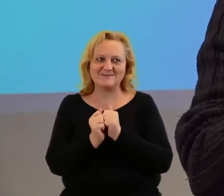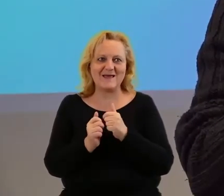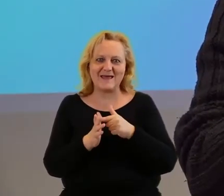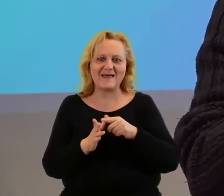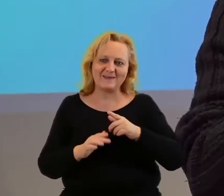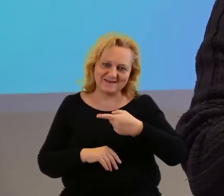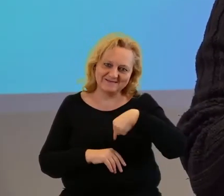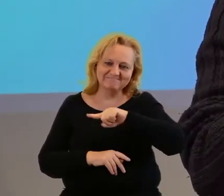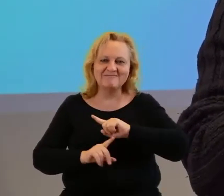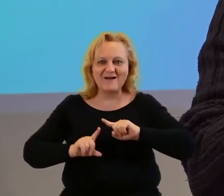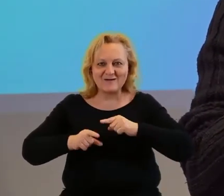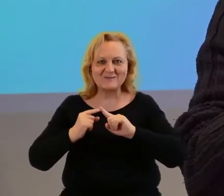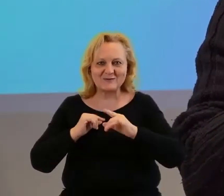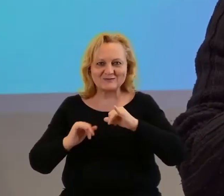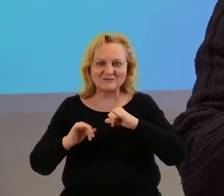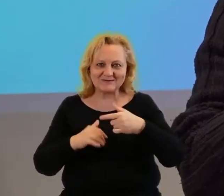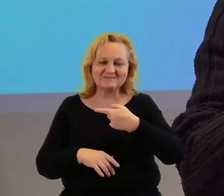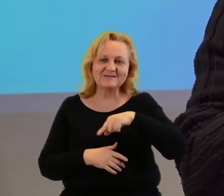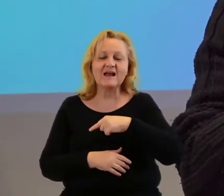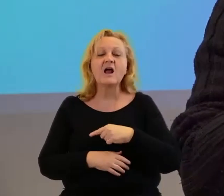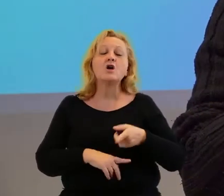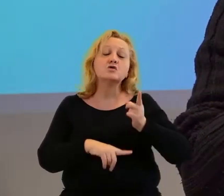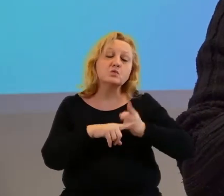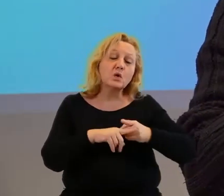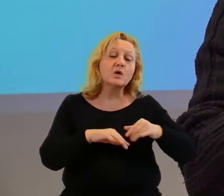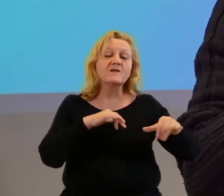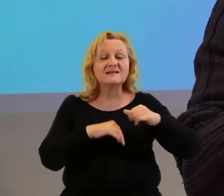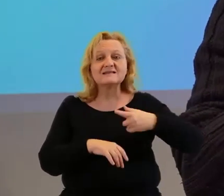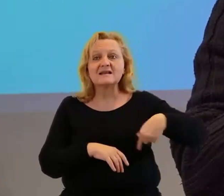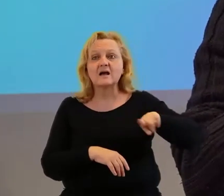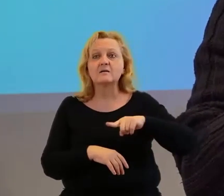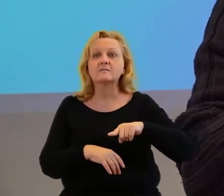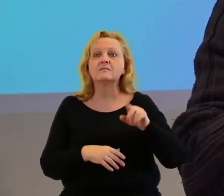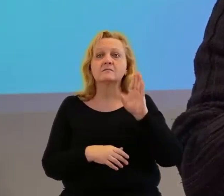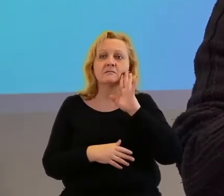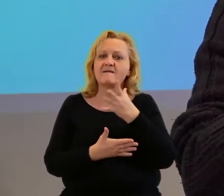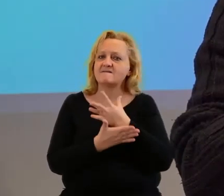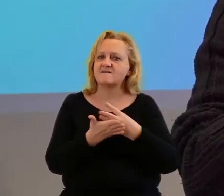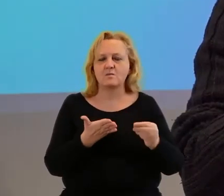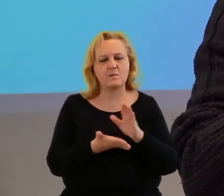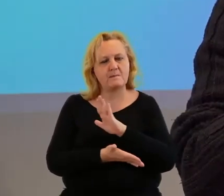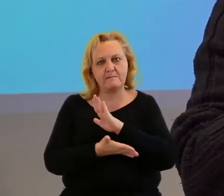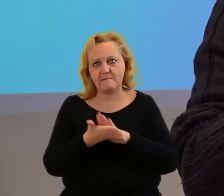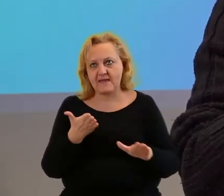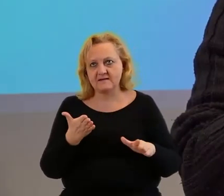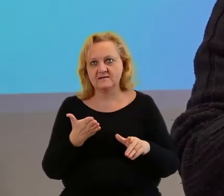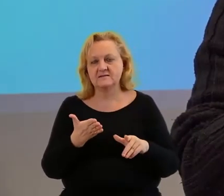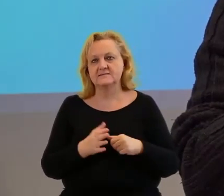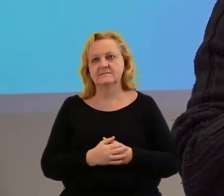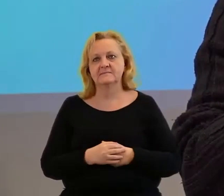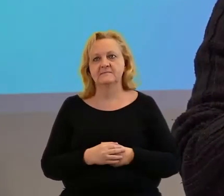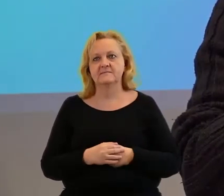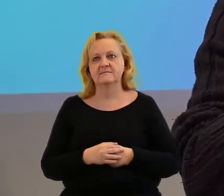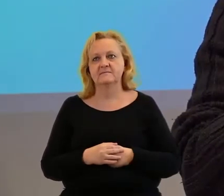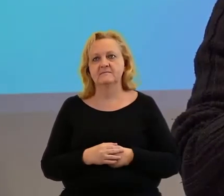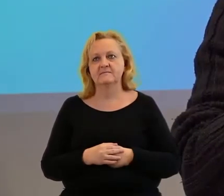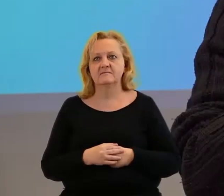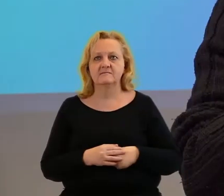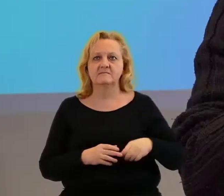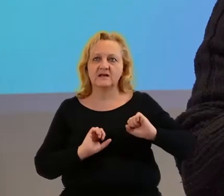organizacji. Sami członkowie i sam zarząd nie pobiera wynagrodzenia za swoje działania,